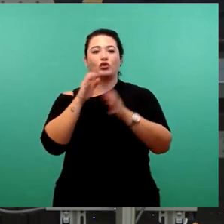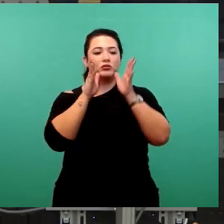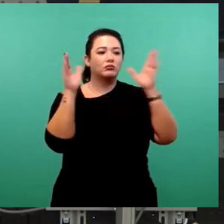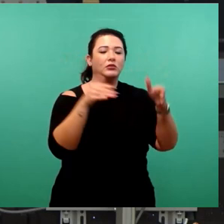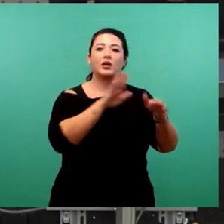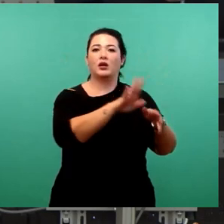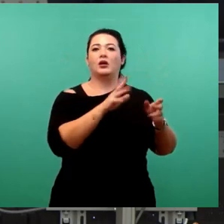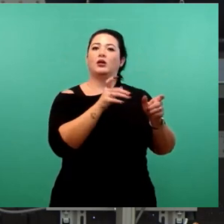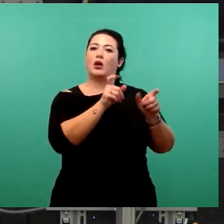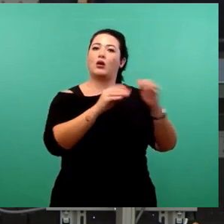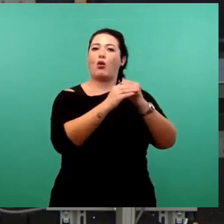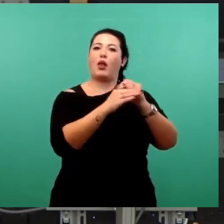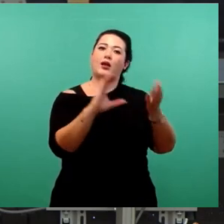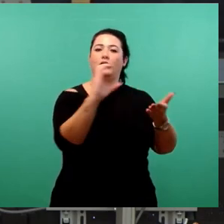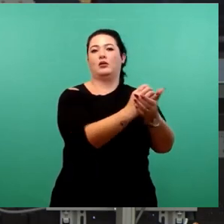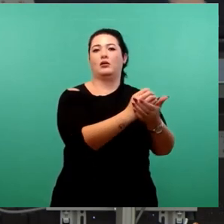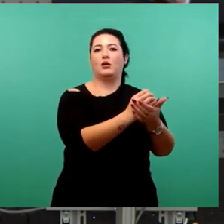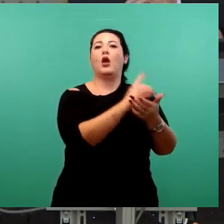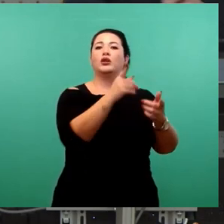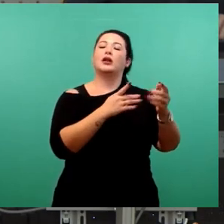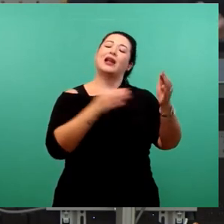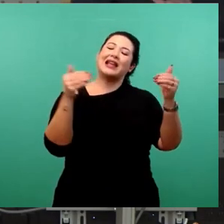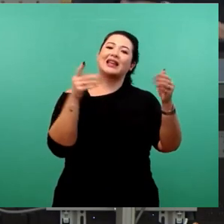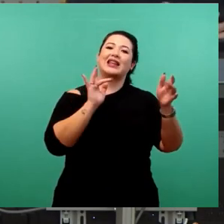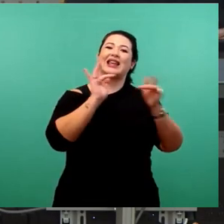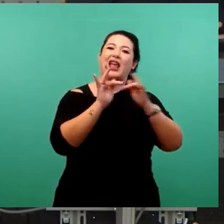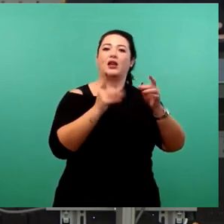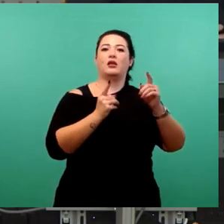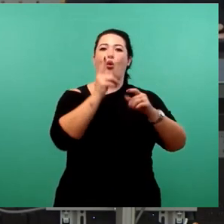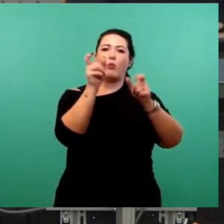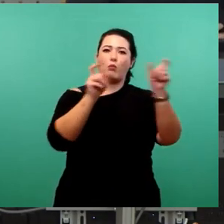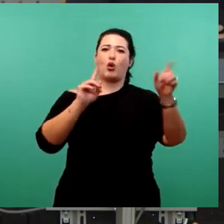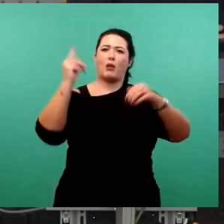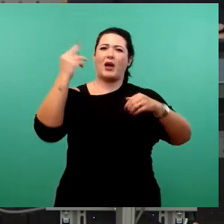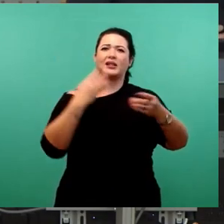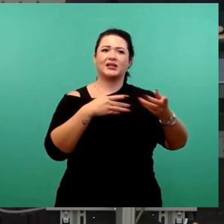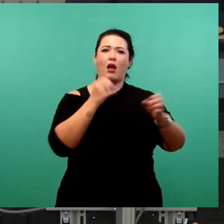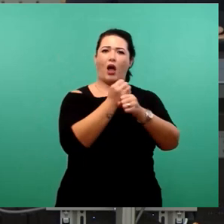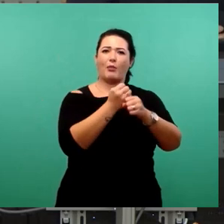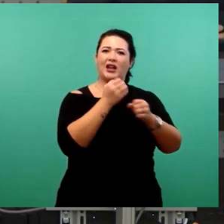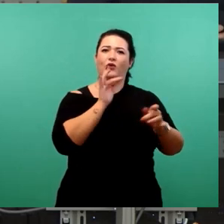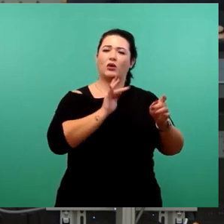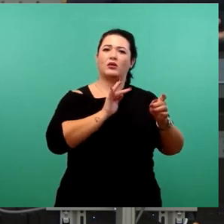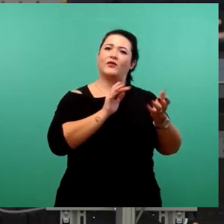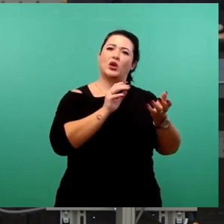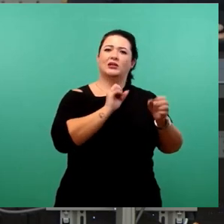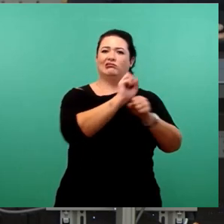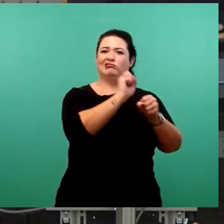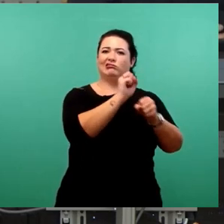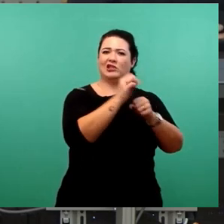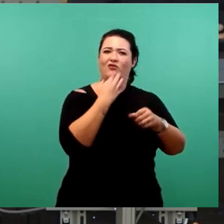Oberbürgermeister, der möglichst gegen den Oberbürgermeister arbeiten soll. Das kann doch nicht das Ziel in dieser Stadt sein, meine Damen und Herren.